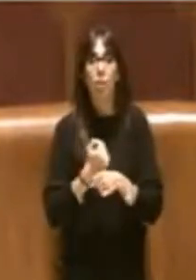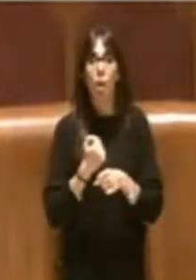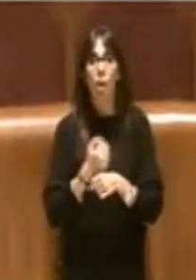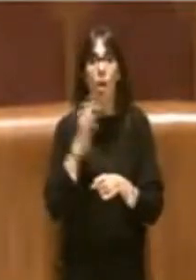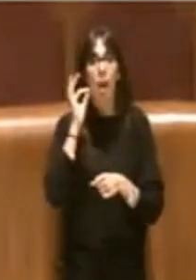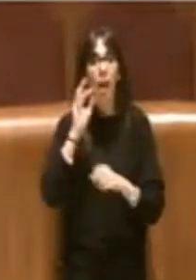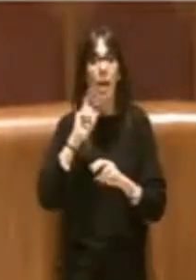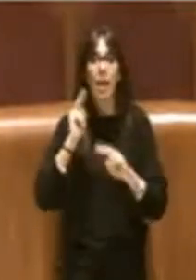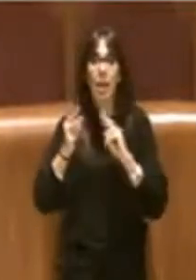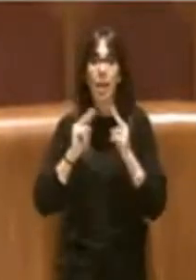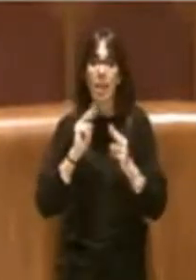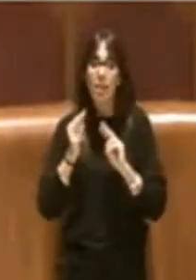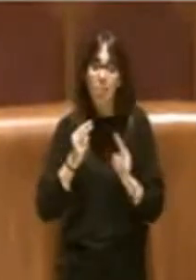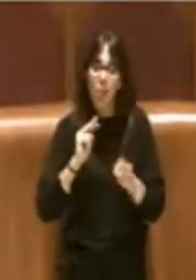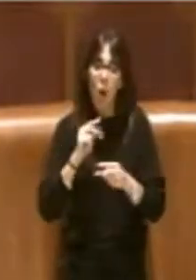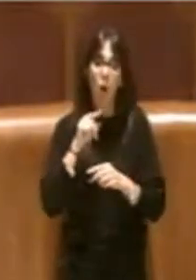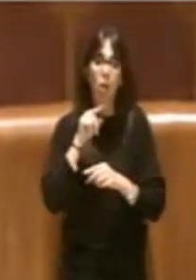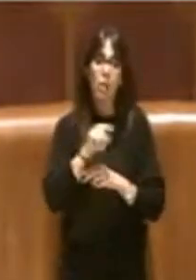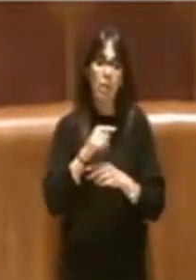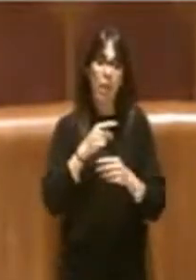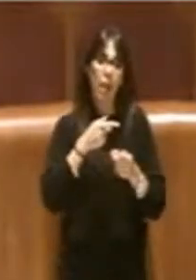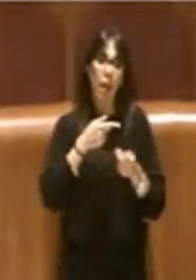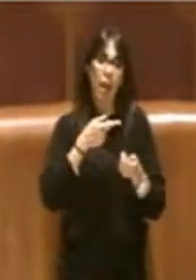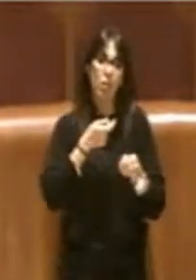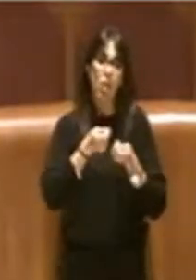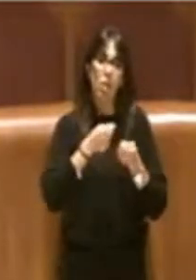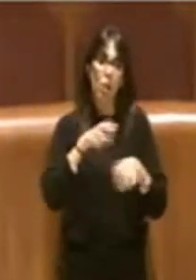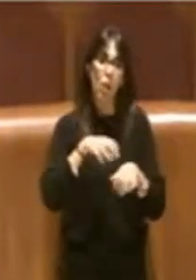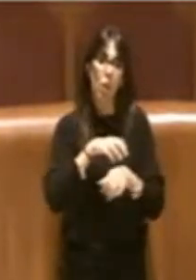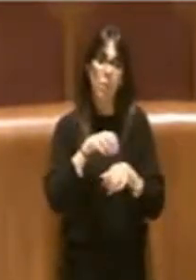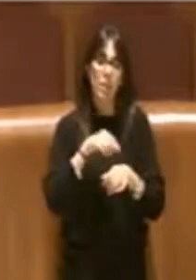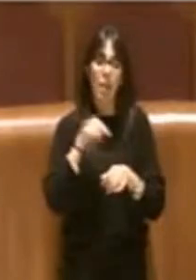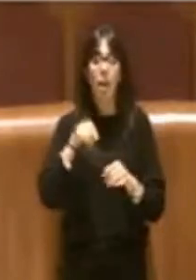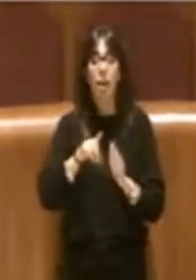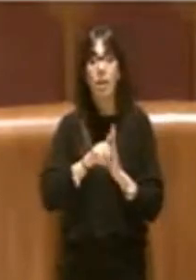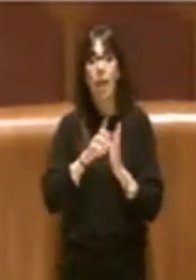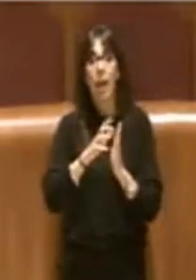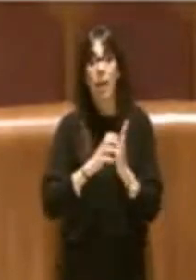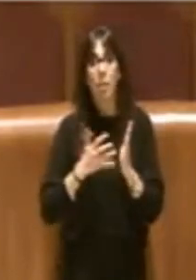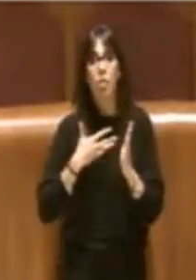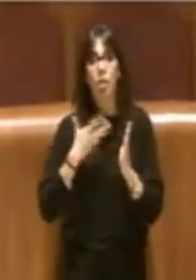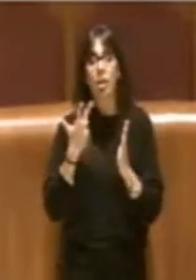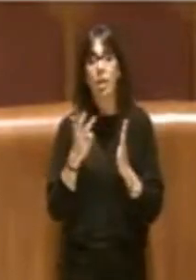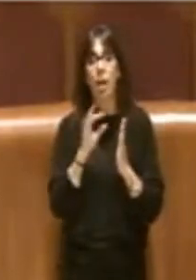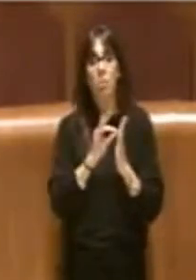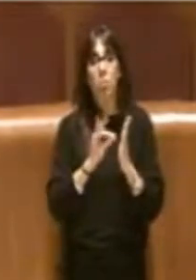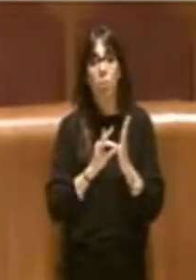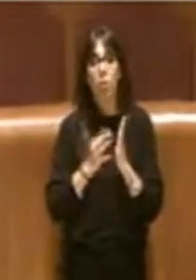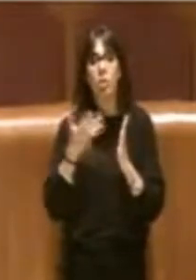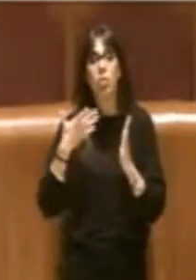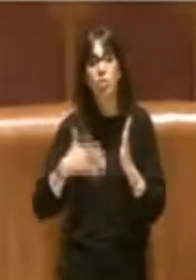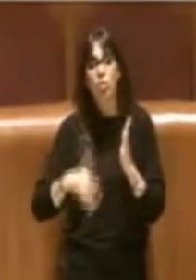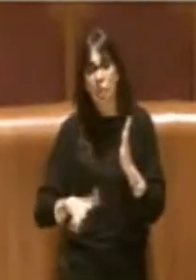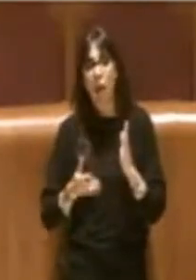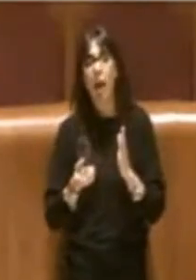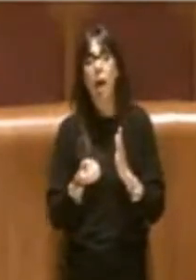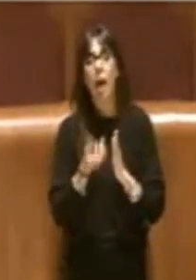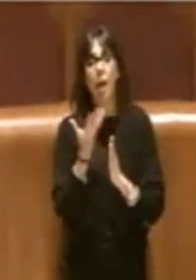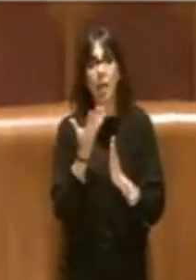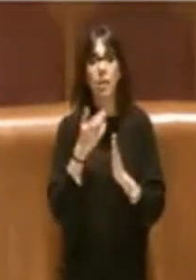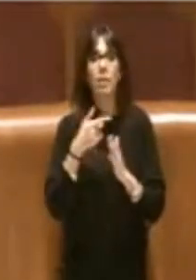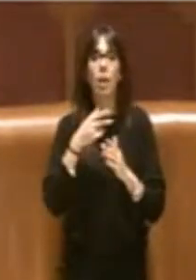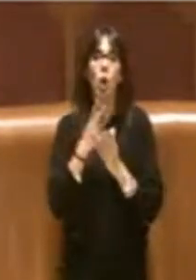alla gestione commissariale e in questa delibera, su tre punti, ha già attivato quelle che sono le